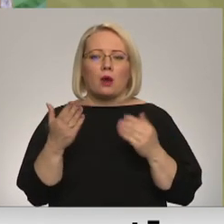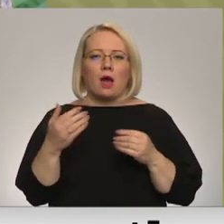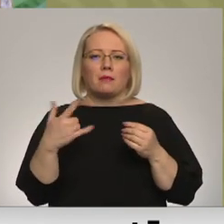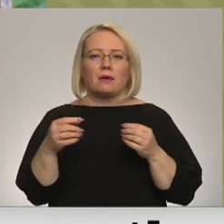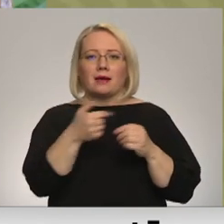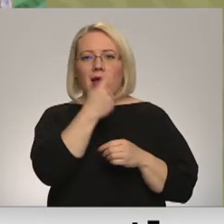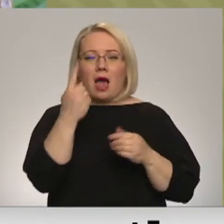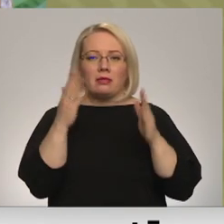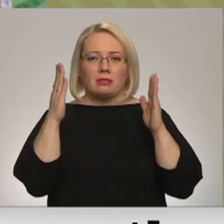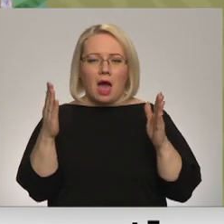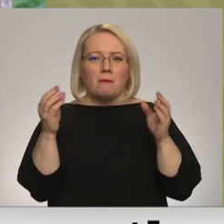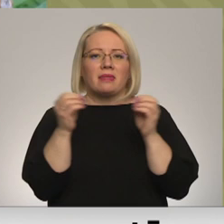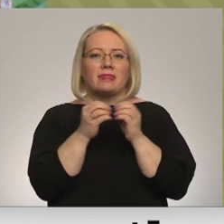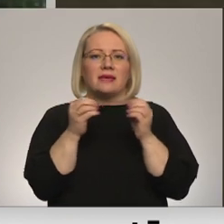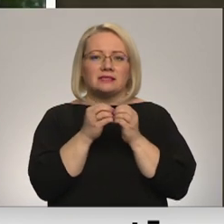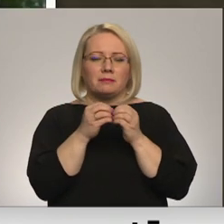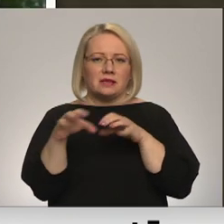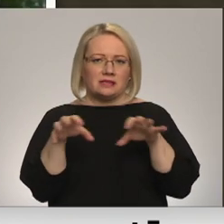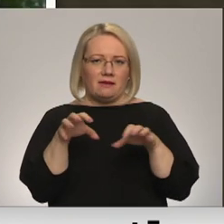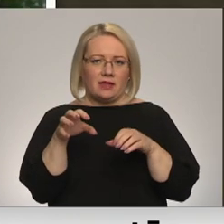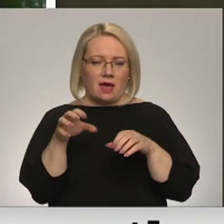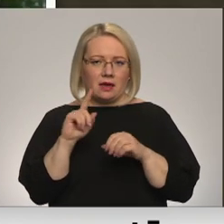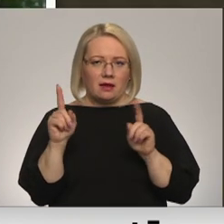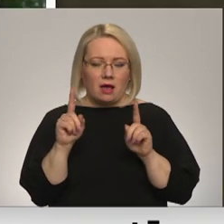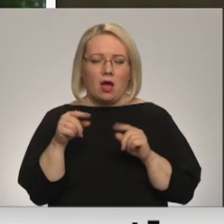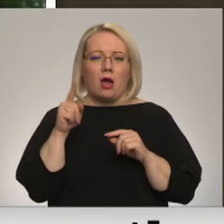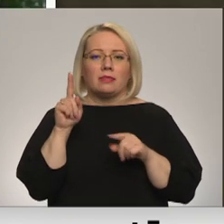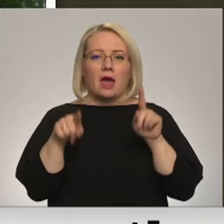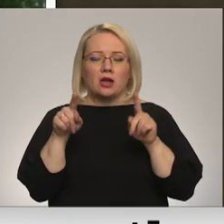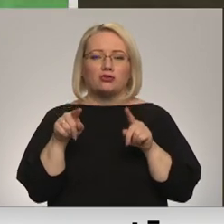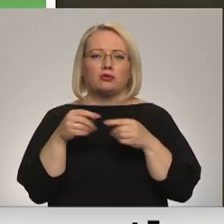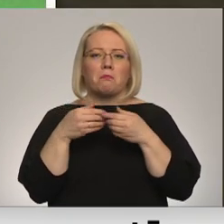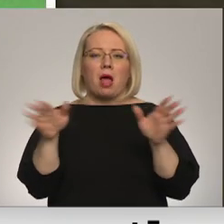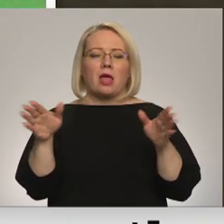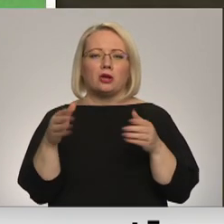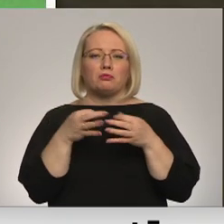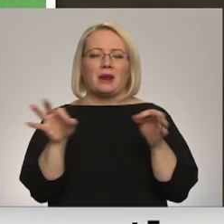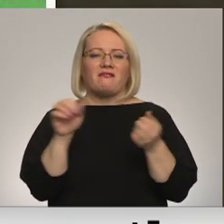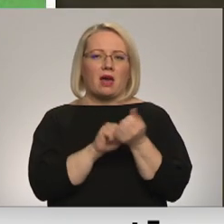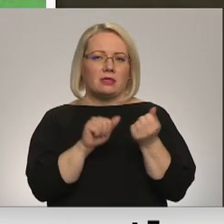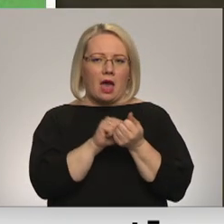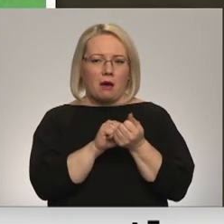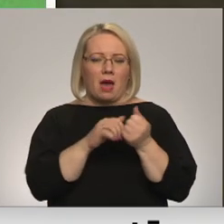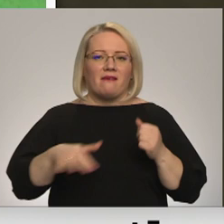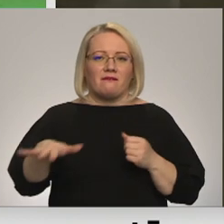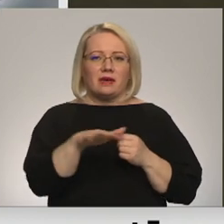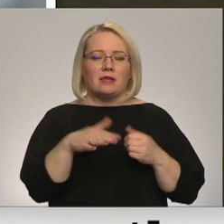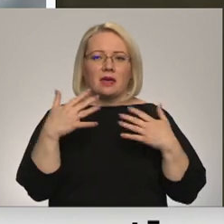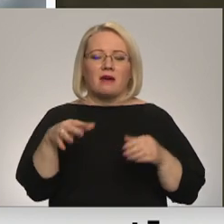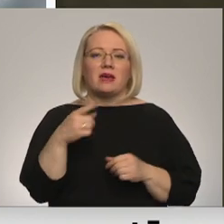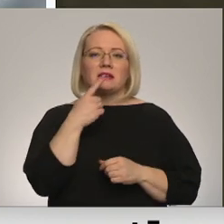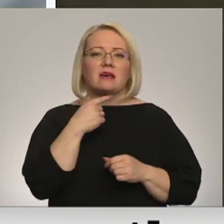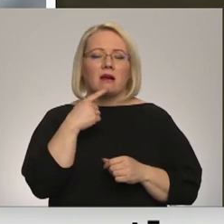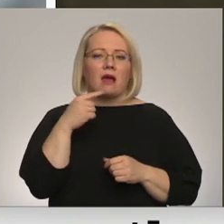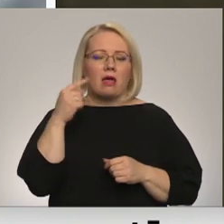desmiti šīs sugas pārstāvi. Diemžēl cilvēki tos palaiž arī brīvā dabā. Piemēram, vidē jau ir nonācis sarkanausu